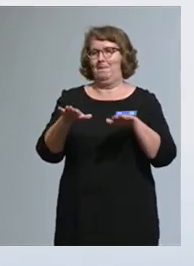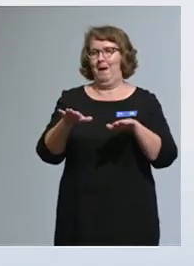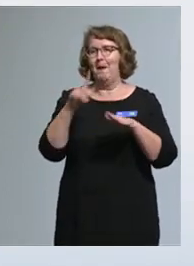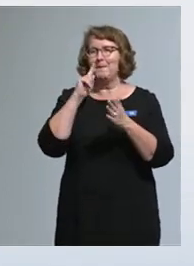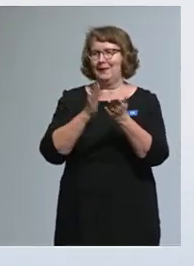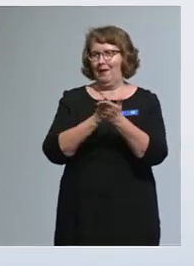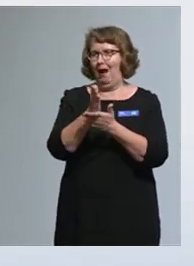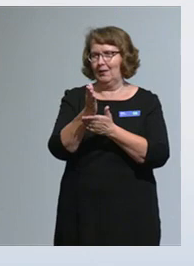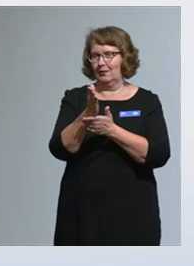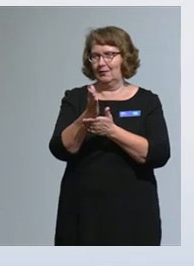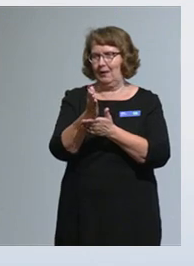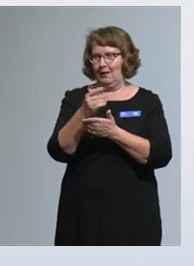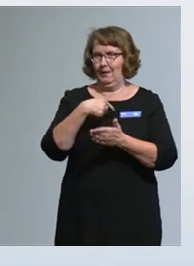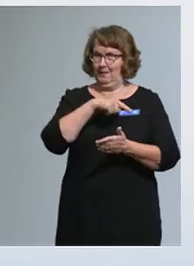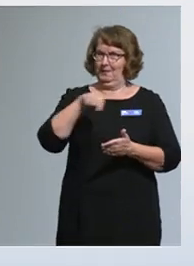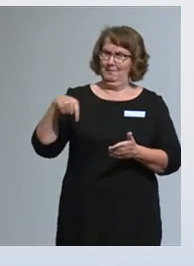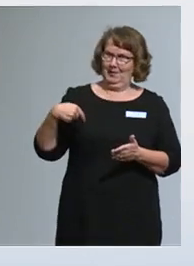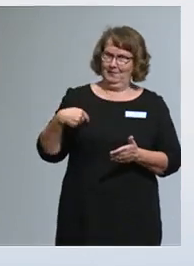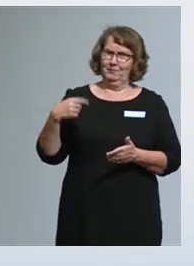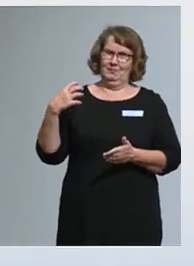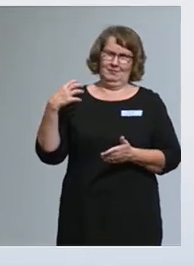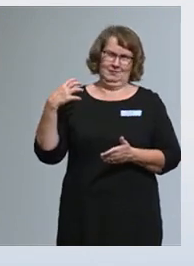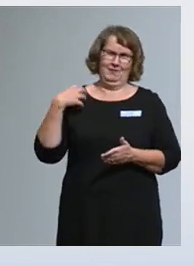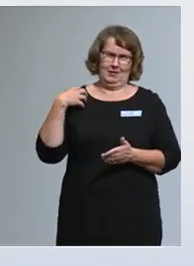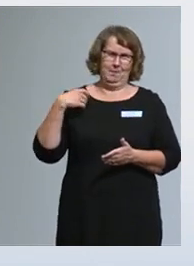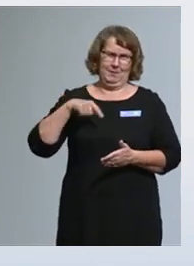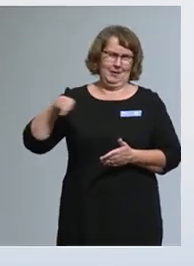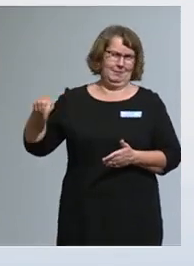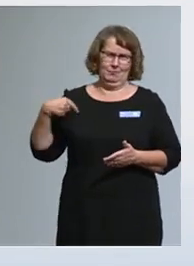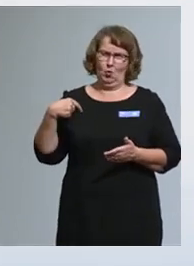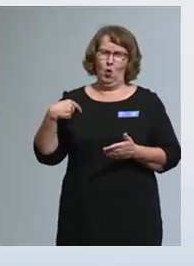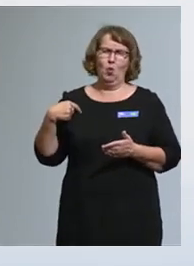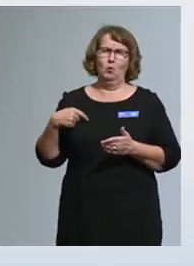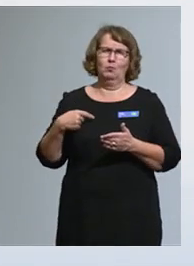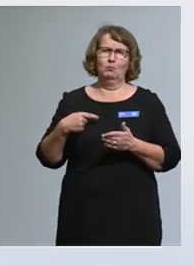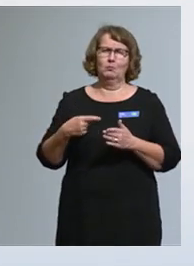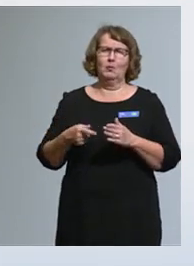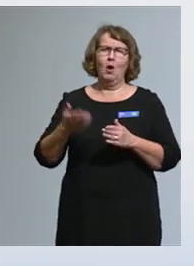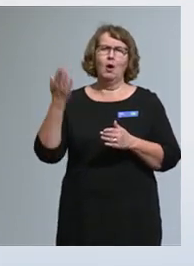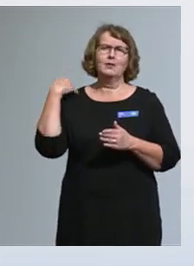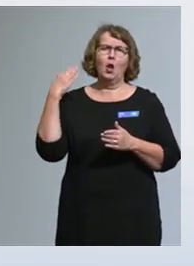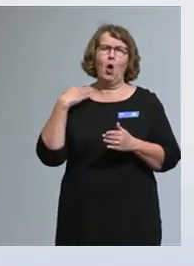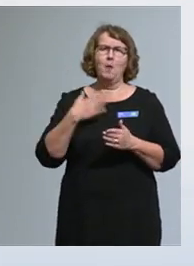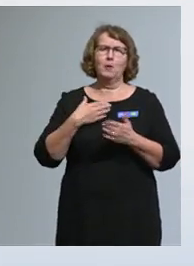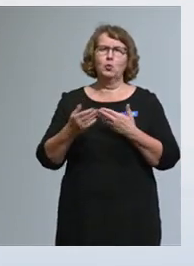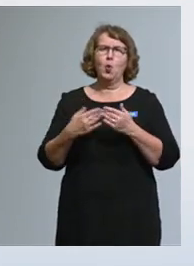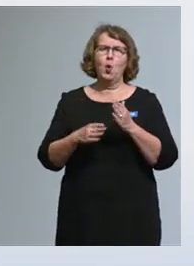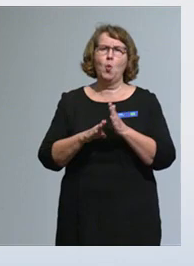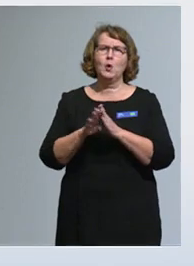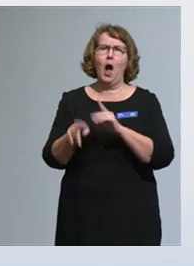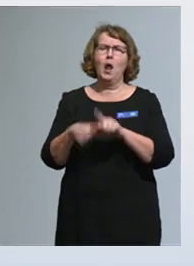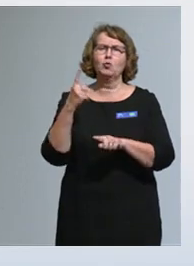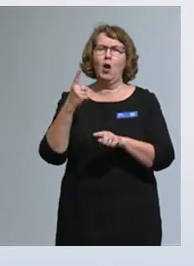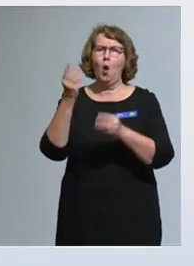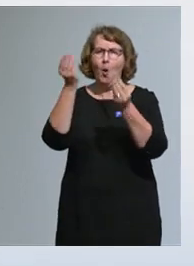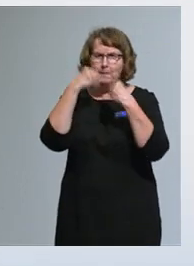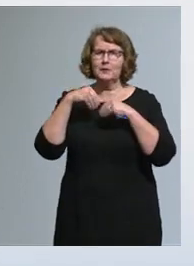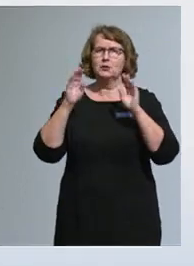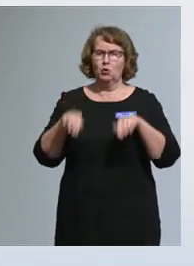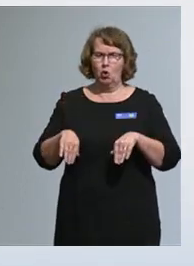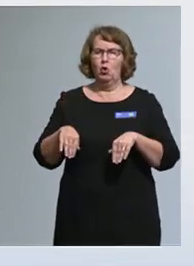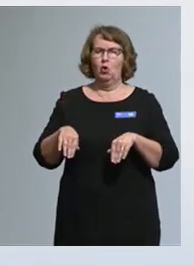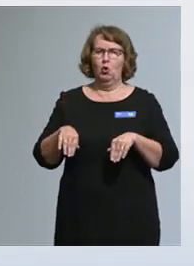virkamiehet olemme jo siellä uran alkuvaiheessa opiskelleet, ja jotka kyllä ohjaavat meidän toimintaa ihan